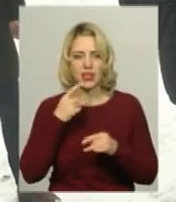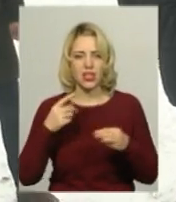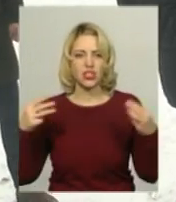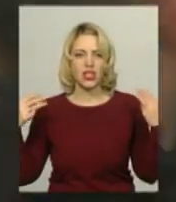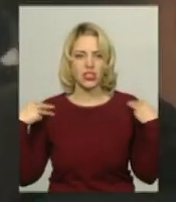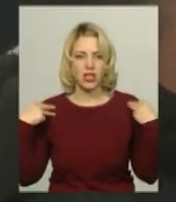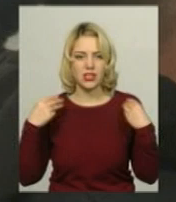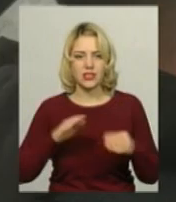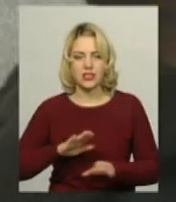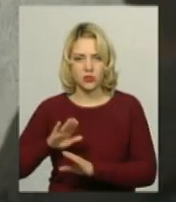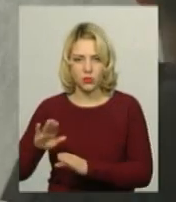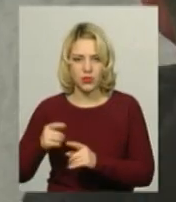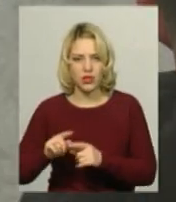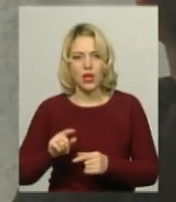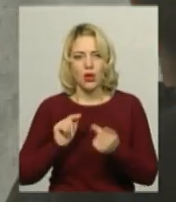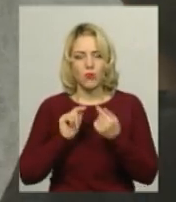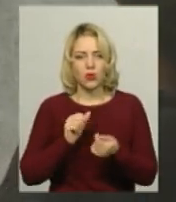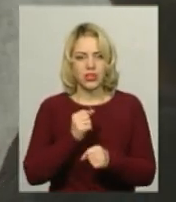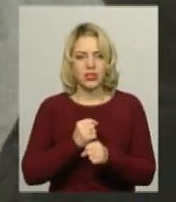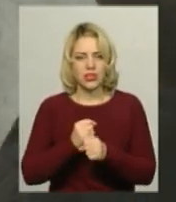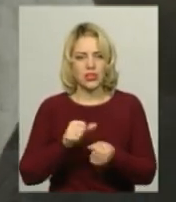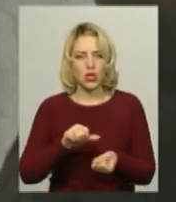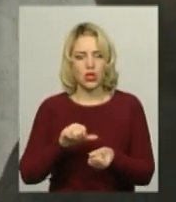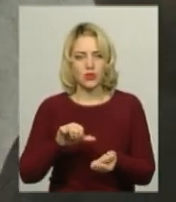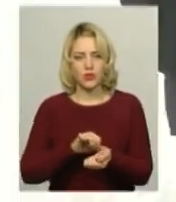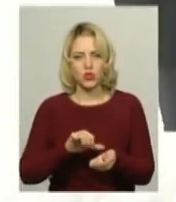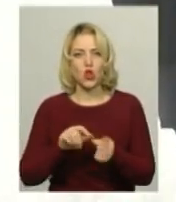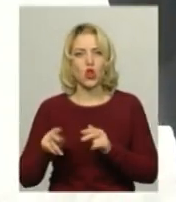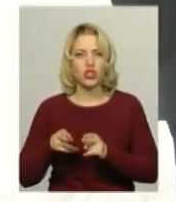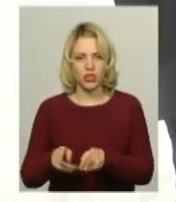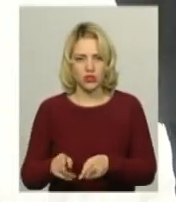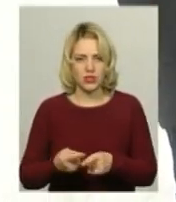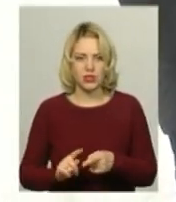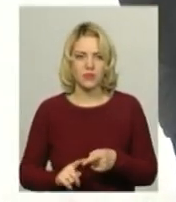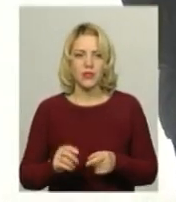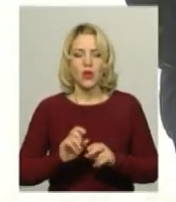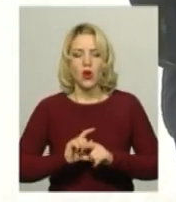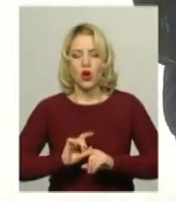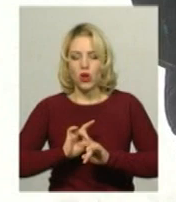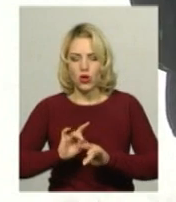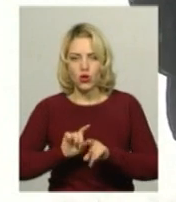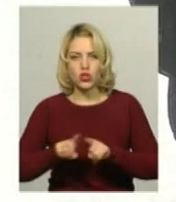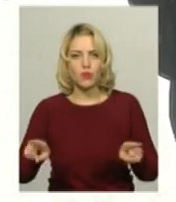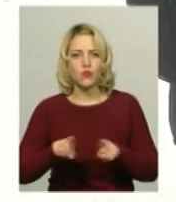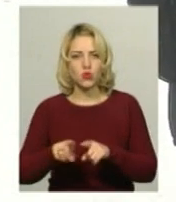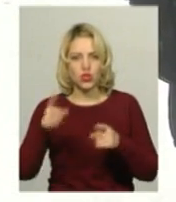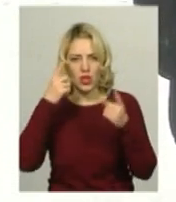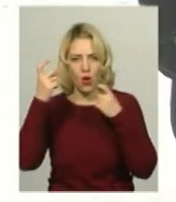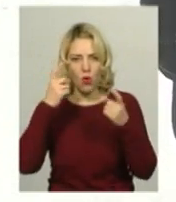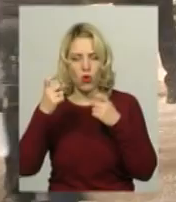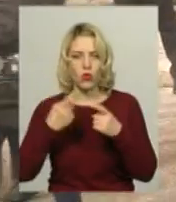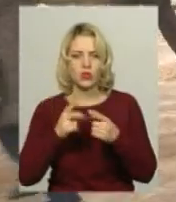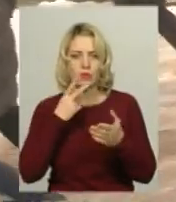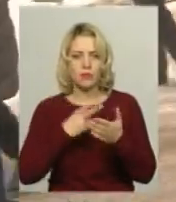начальника управління протидії наркозлочинності Сергій Кемінь. За його словами, розповсюджуванням оголошень передбачена кримінальна відповідальність.